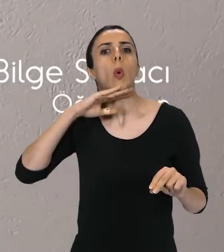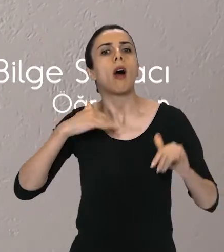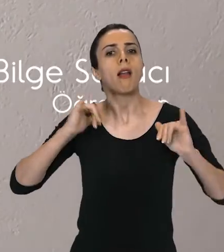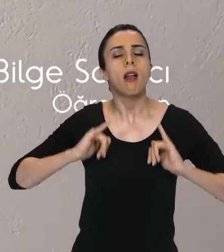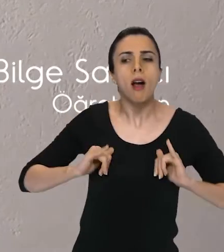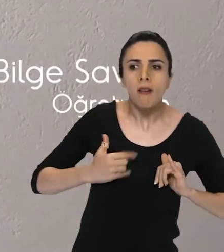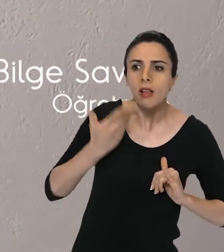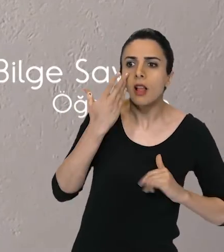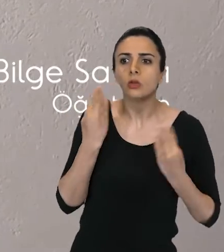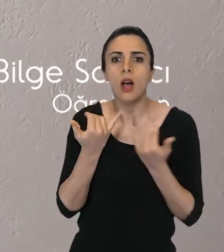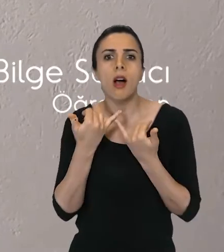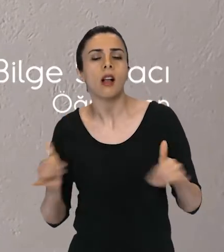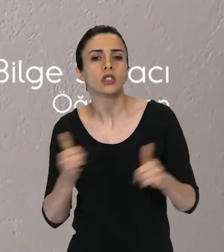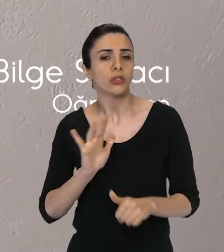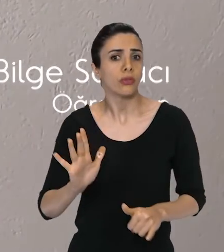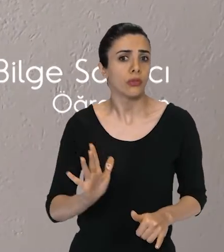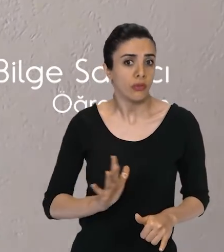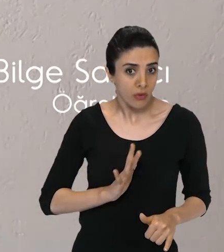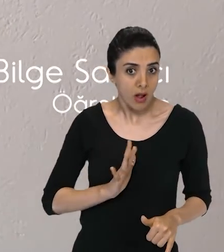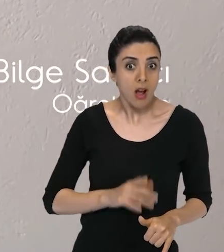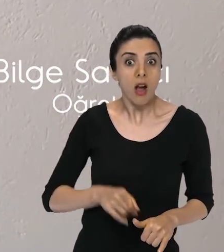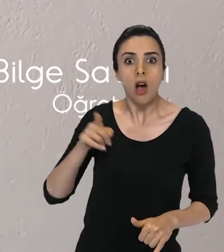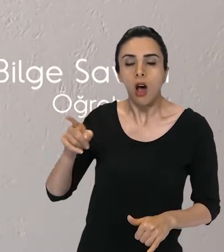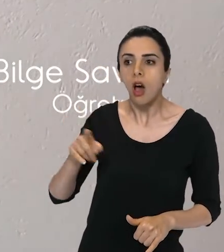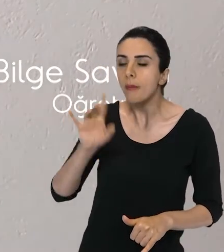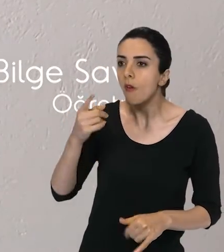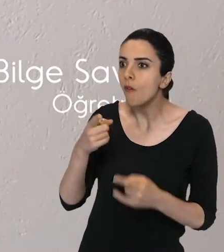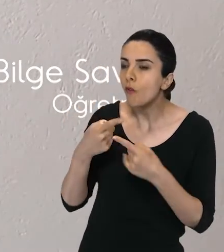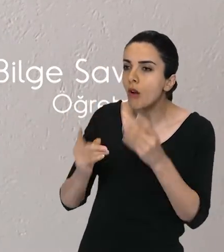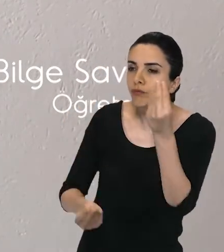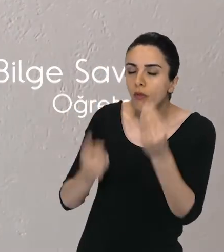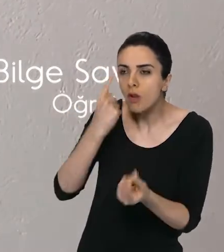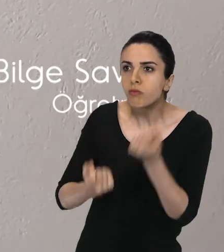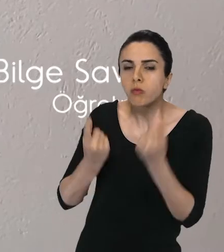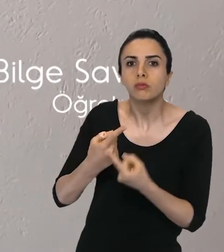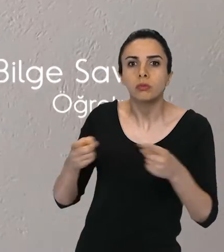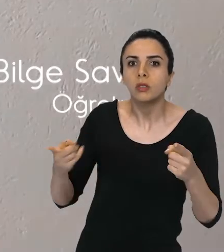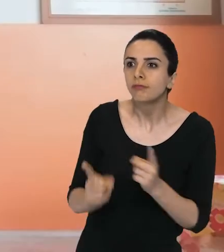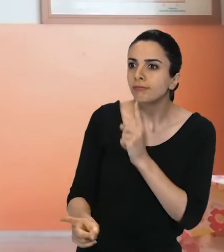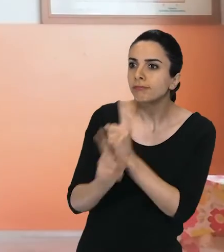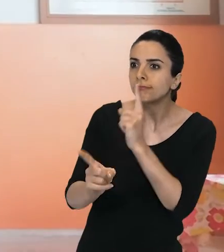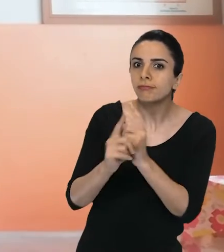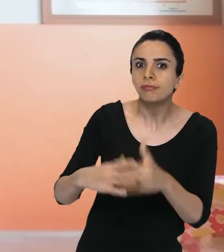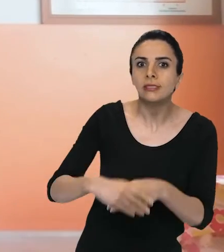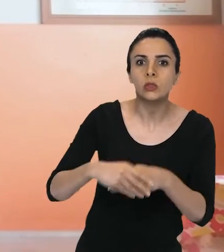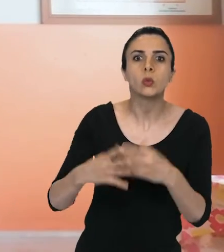dersimiz disiplinli ve eğlenceliydi. Bilge Savacı Öğretmen Orada fark yaratan pek çok öğretmenle tanışma fırsatım oldu.